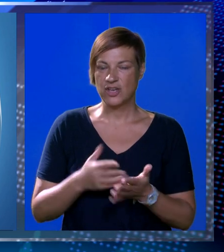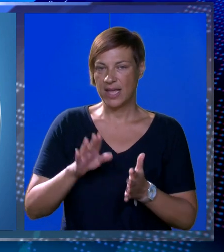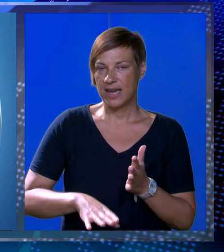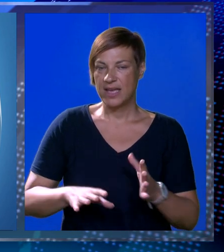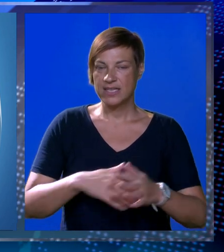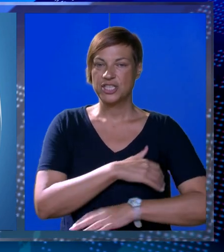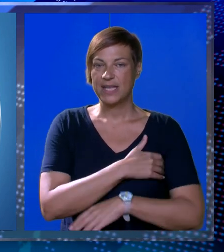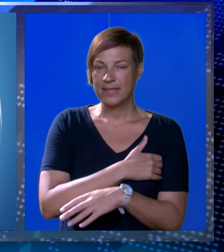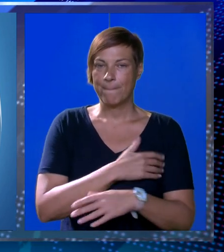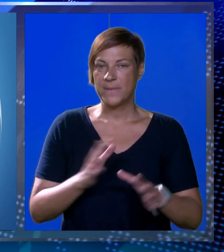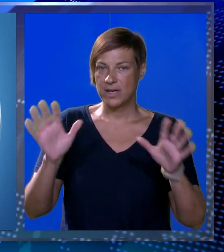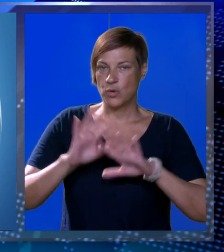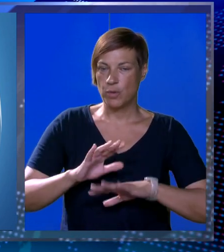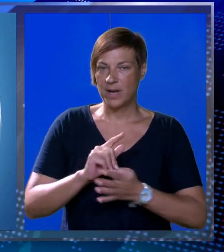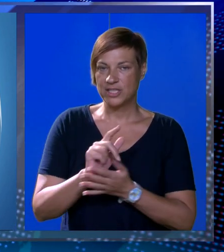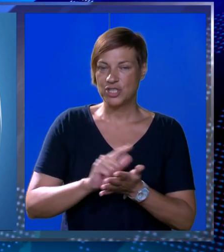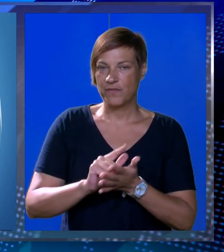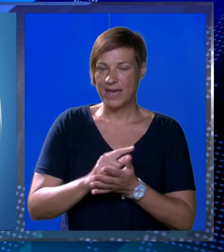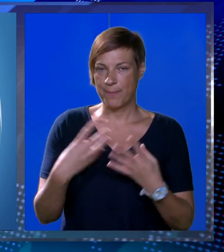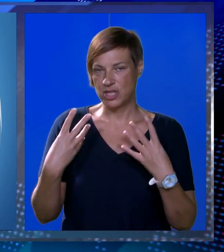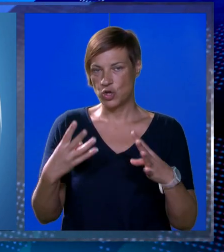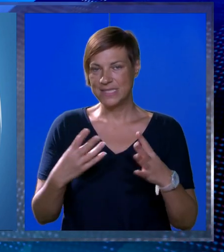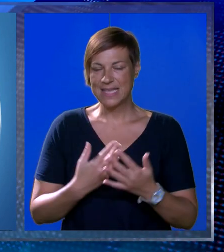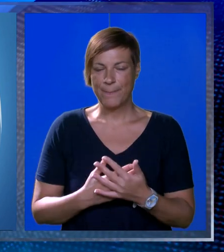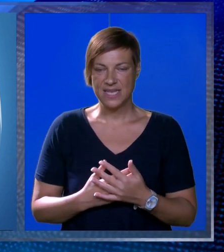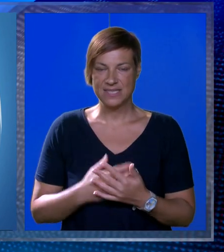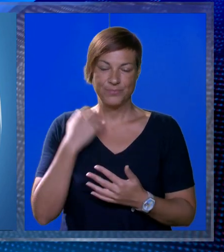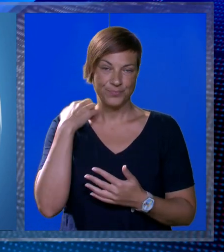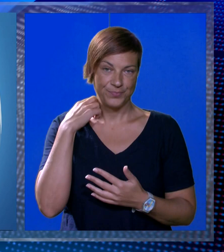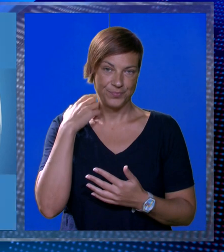najniža temperatura uz oblačno vijeme do 18 C